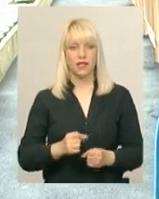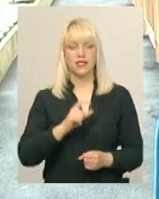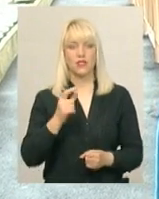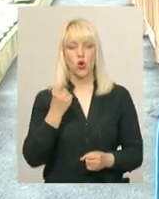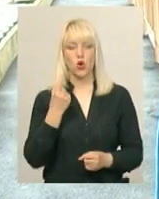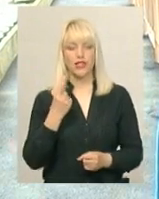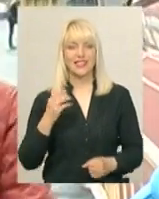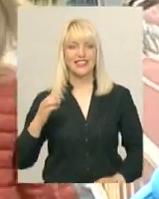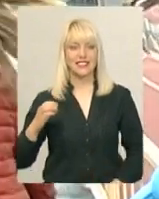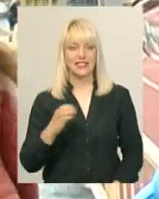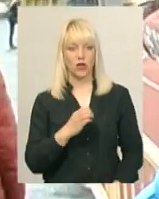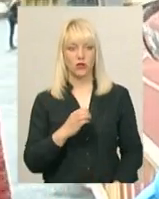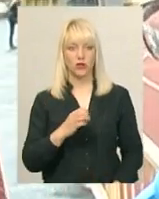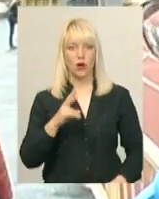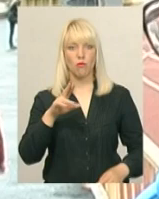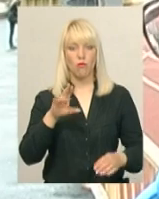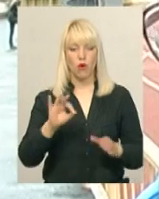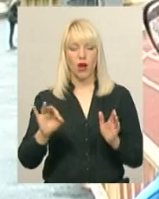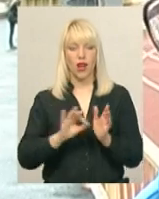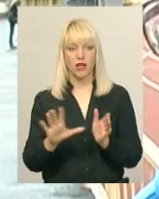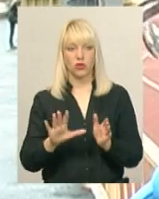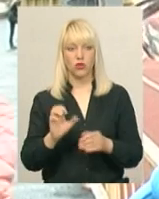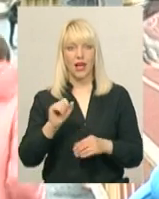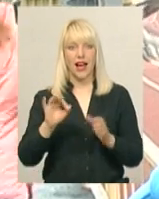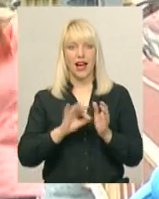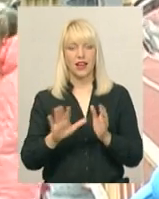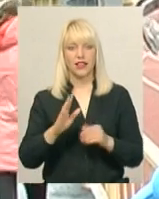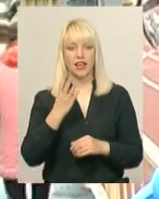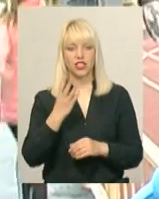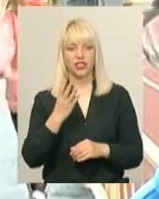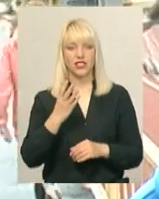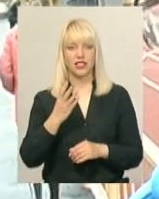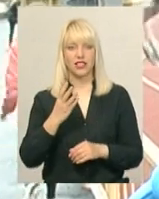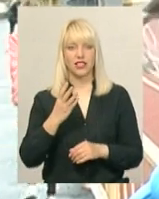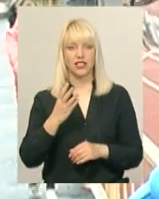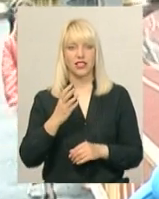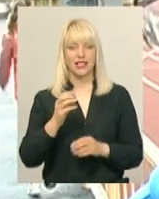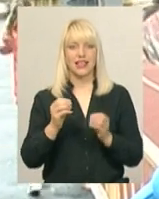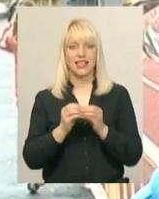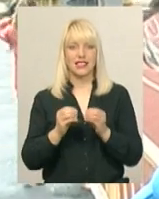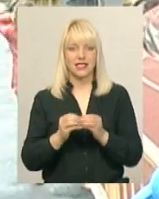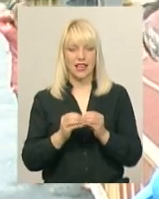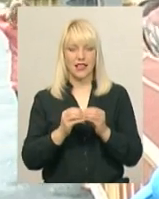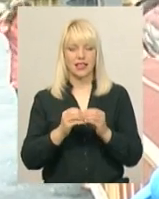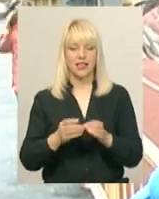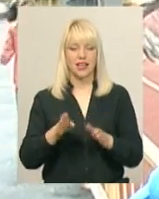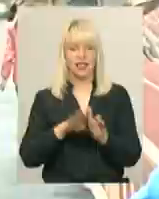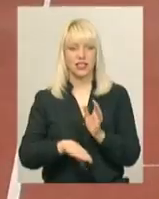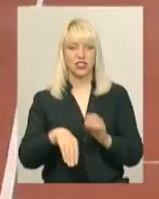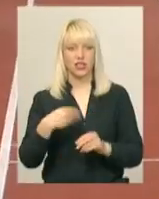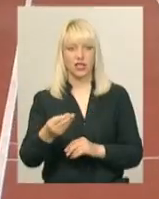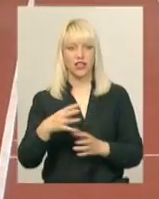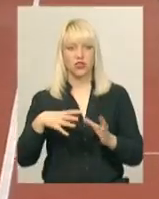секунд по електроніки. А електроніка на 4,1 гірше дає результат.